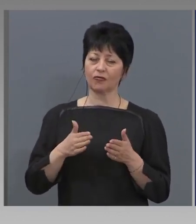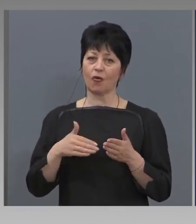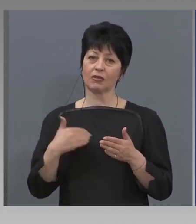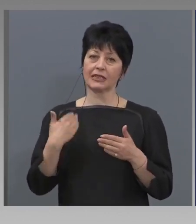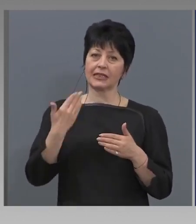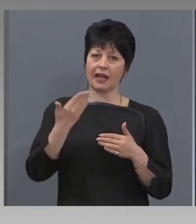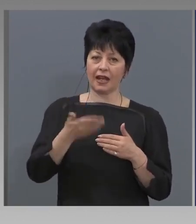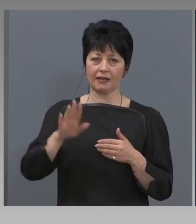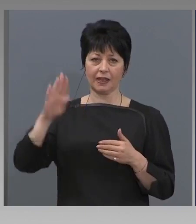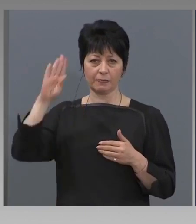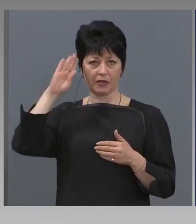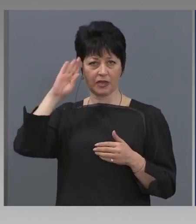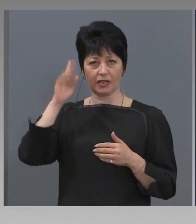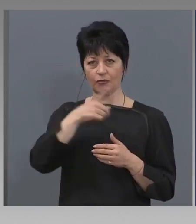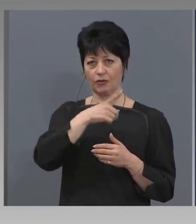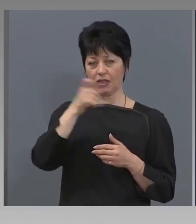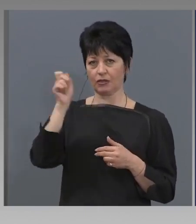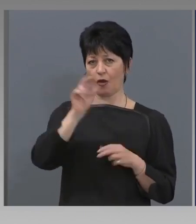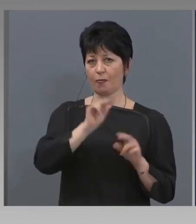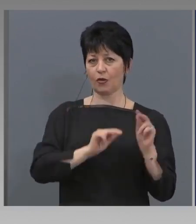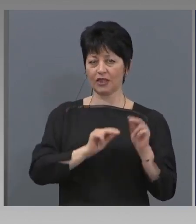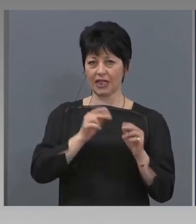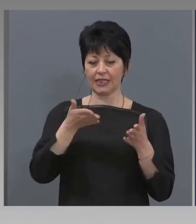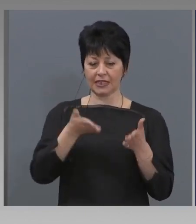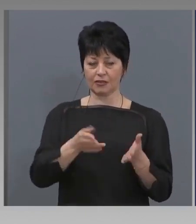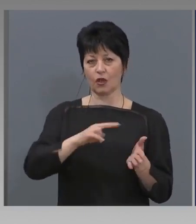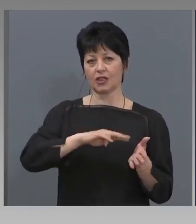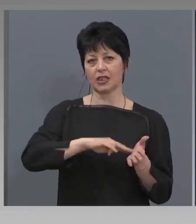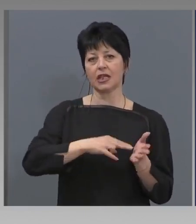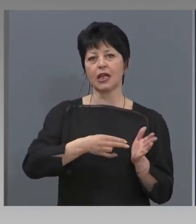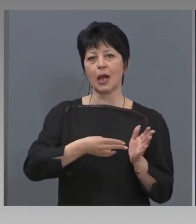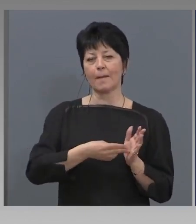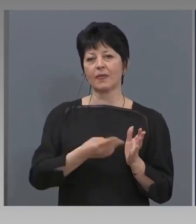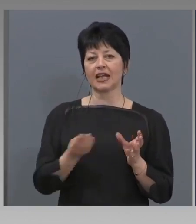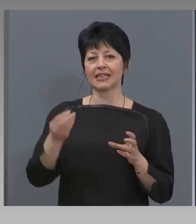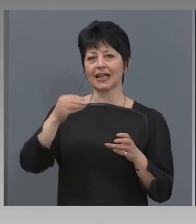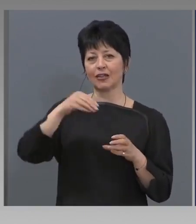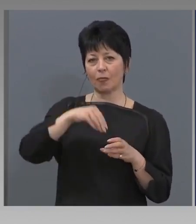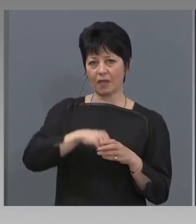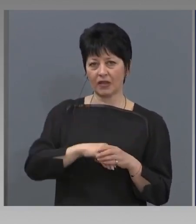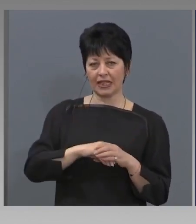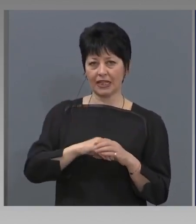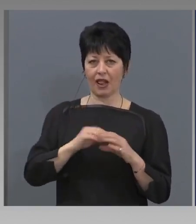изпълнението на 100% и на този план за допълнителни капиталови буфери, те